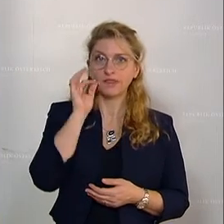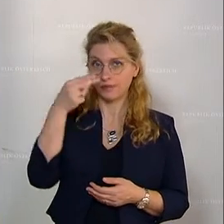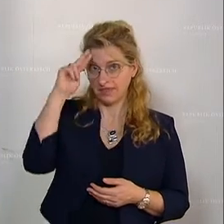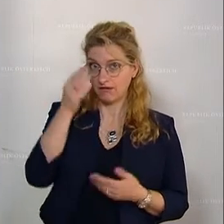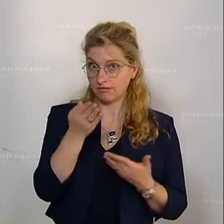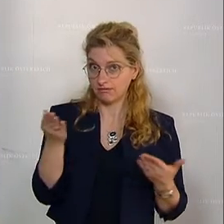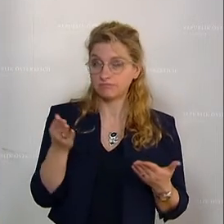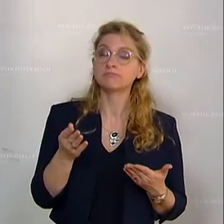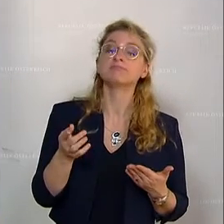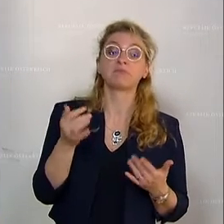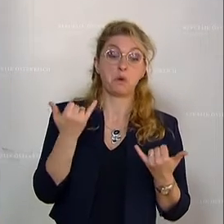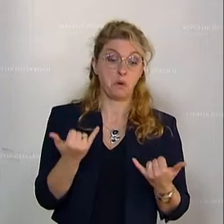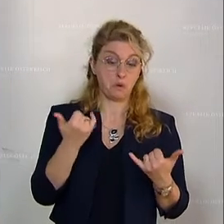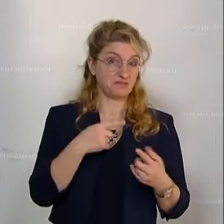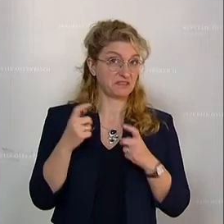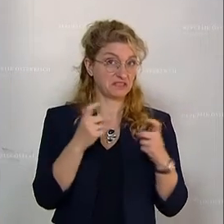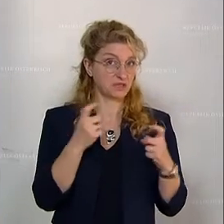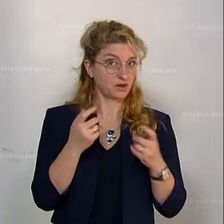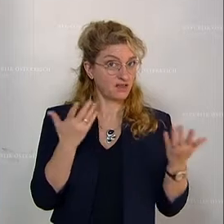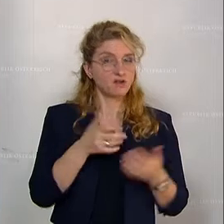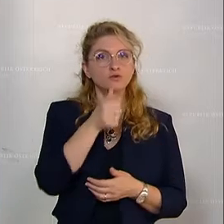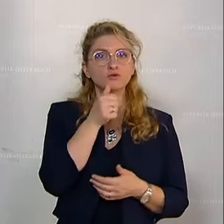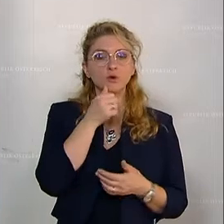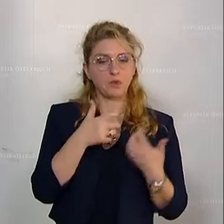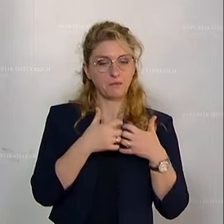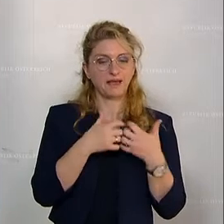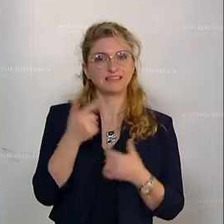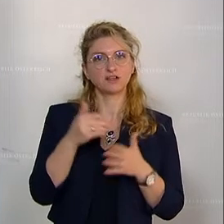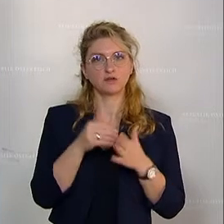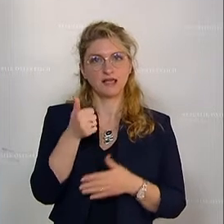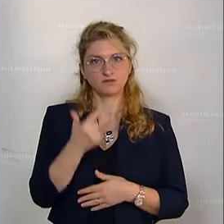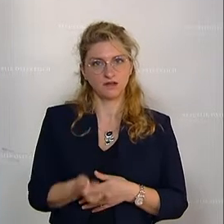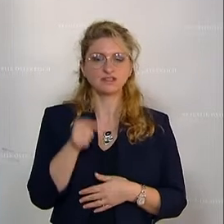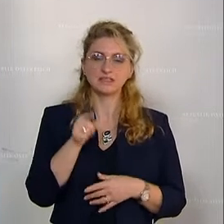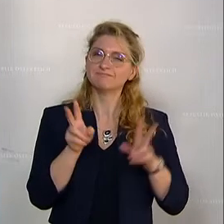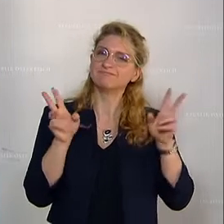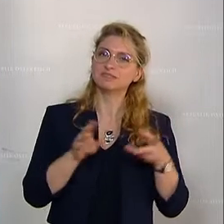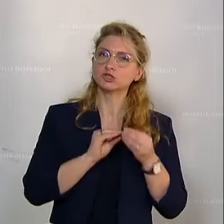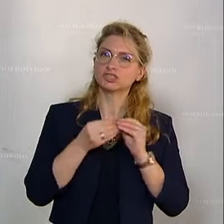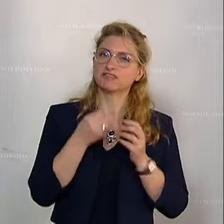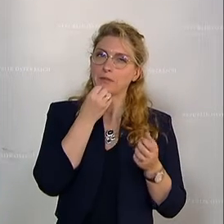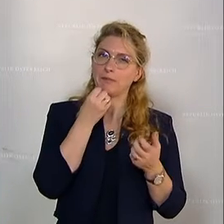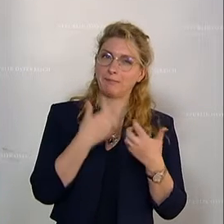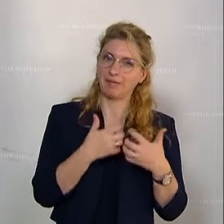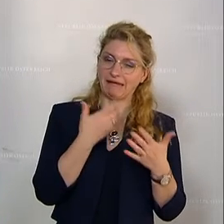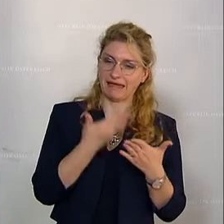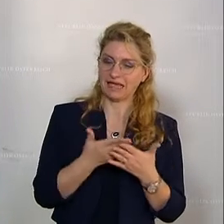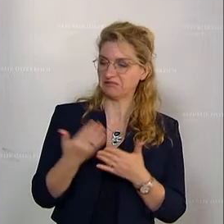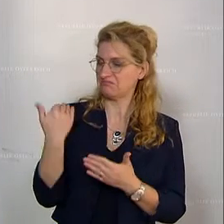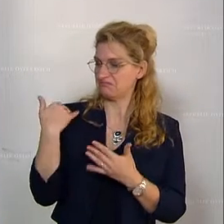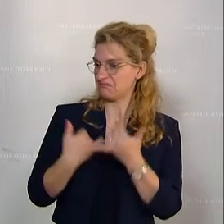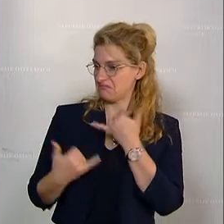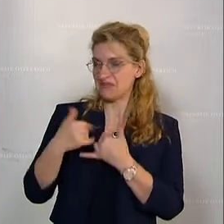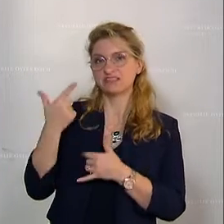Wir diskutieren heute den Grünen-Bericht 2021, das ist sozusagen der Geschäftsbericht über das Jahr 2020